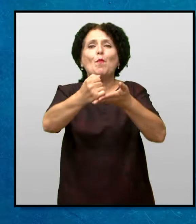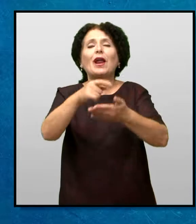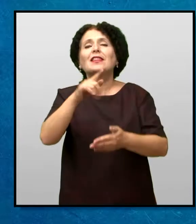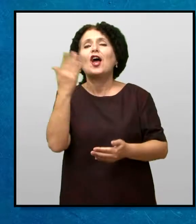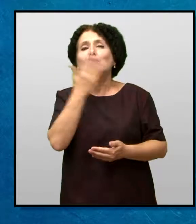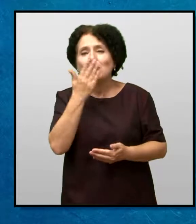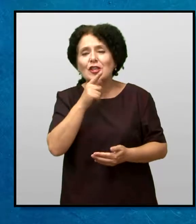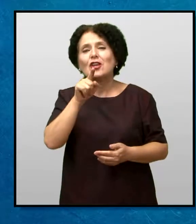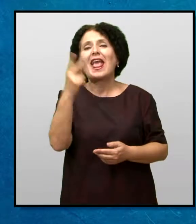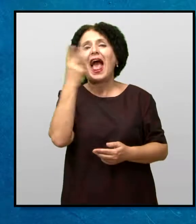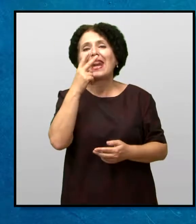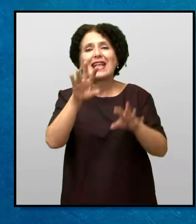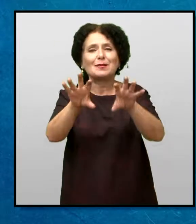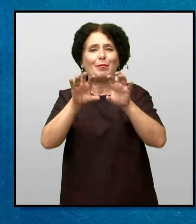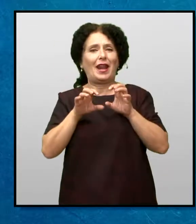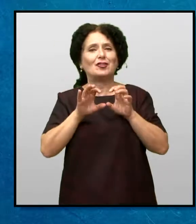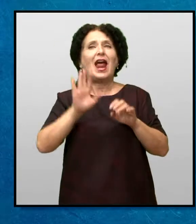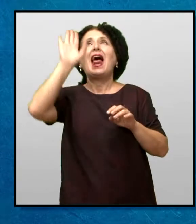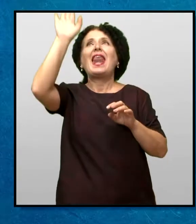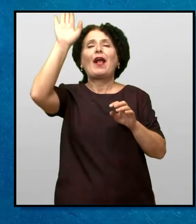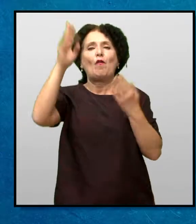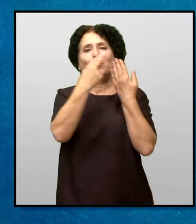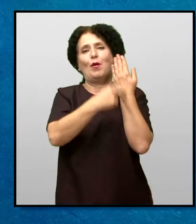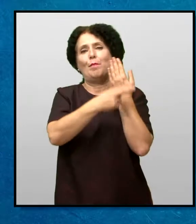помогне да го читаш И разбереш неговото слово